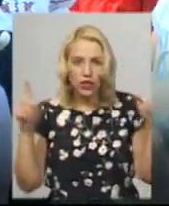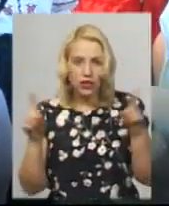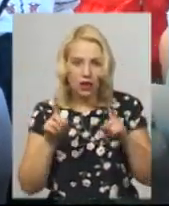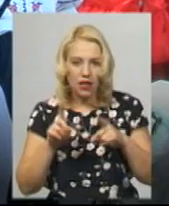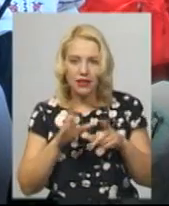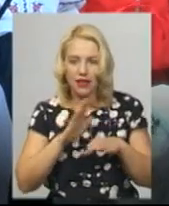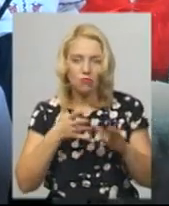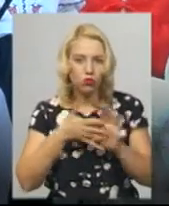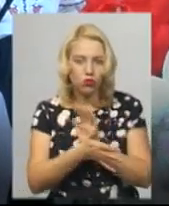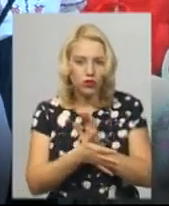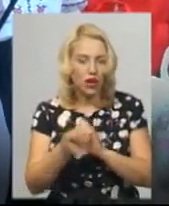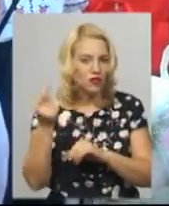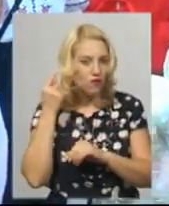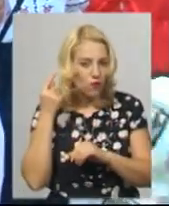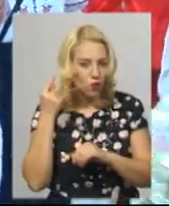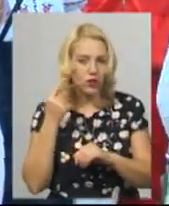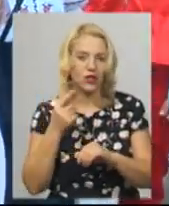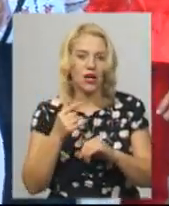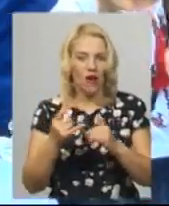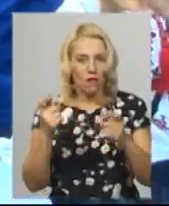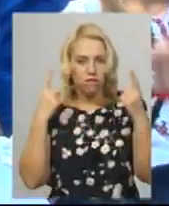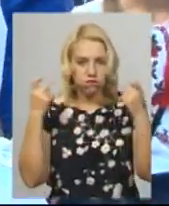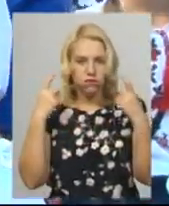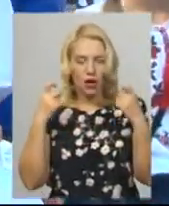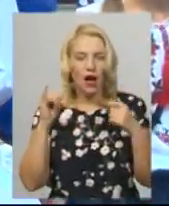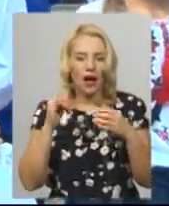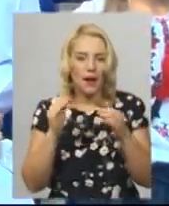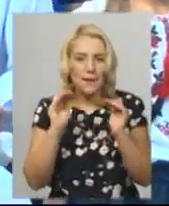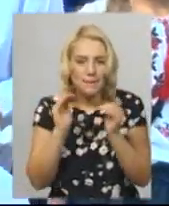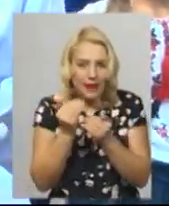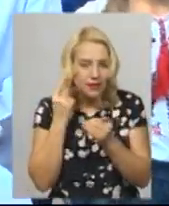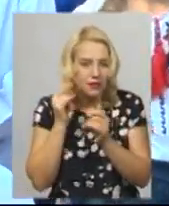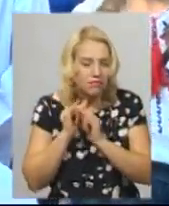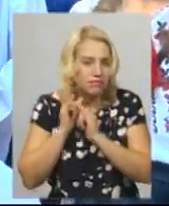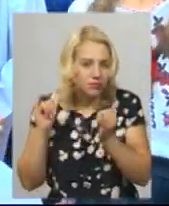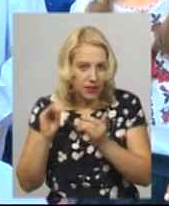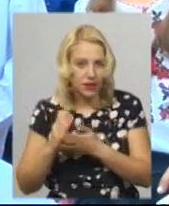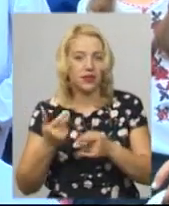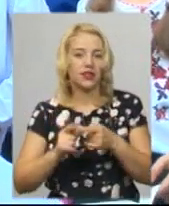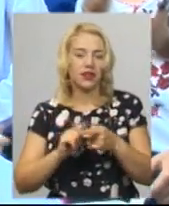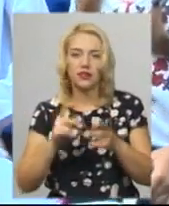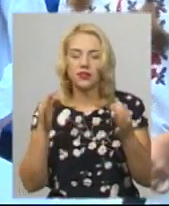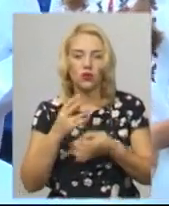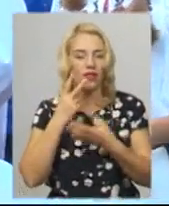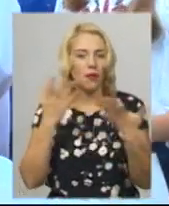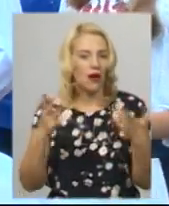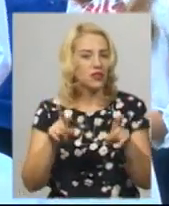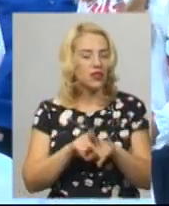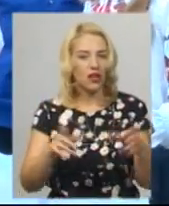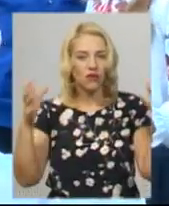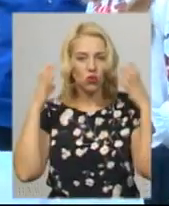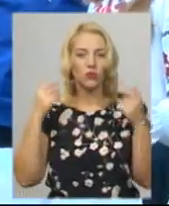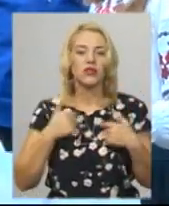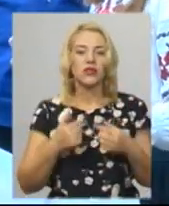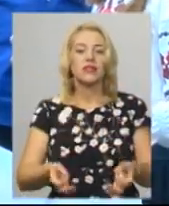великі звуки, а маленькі наоборот збільшуються. Я ніколи не бачив таких наушників, і мені дуже